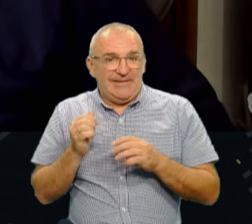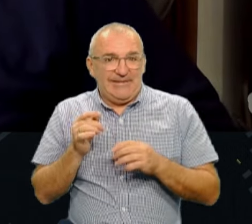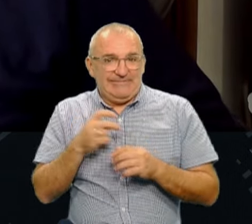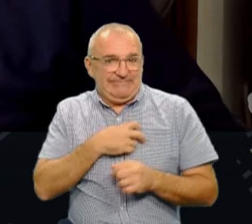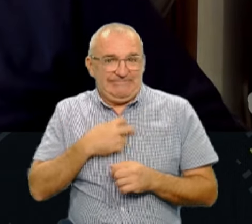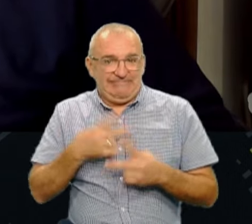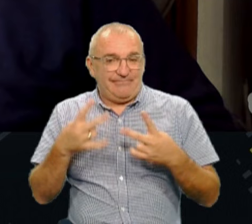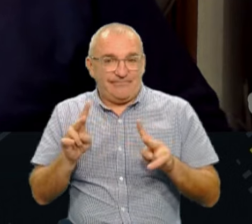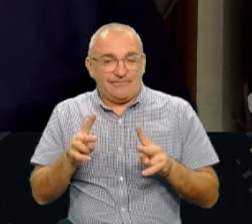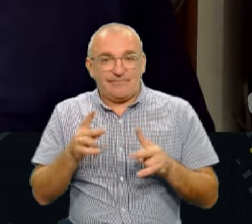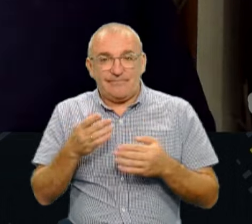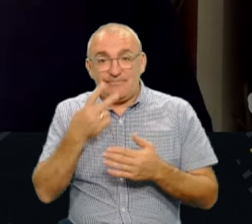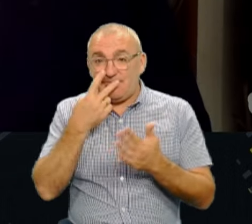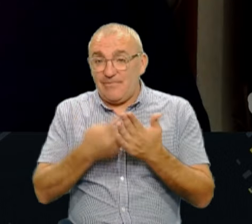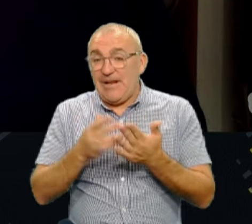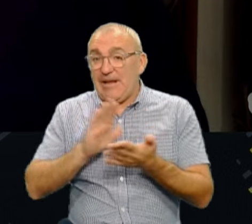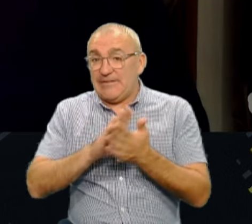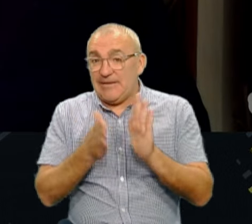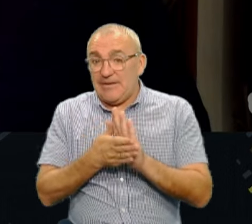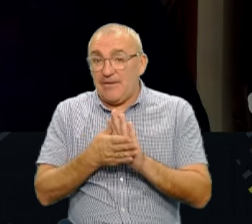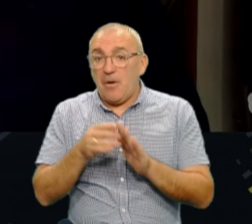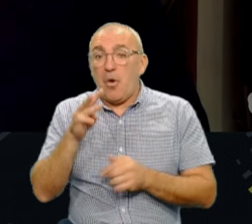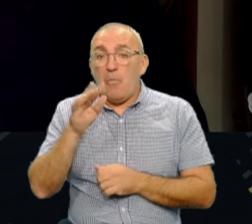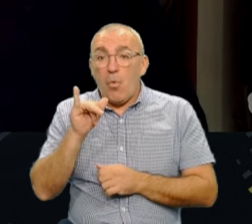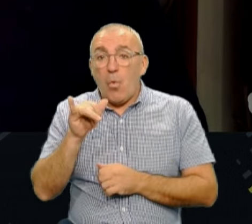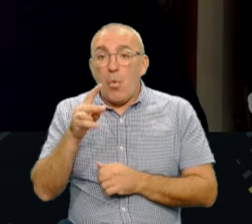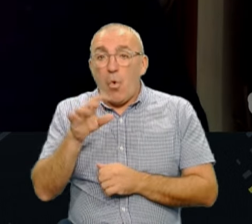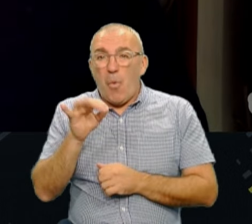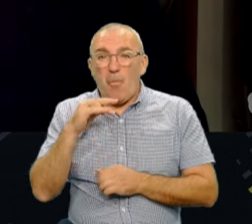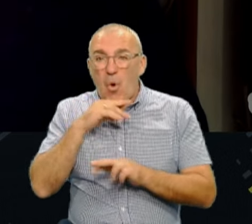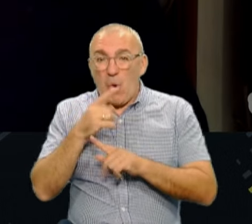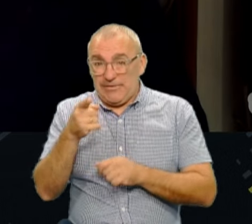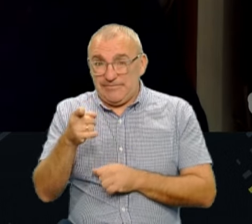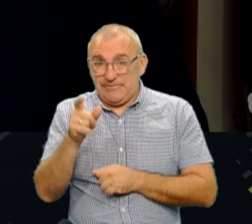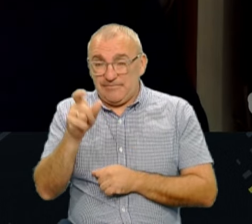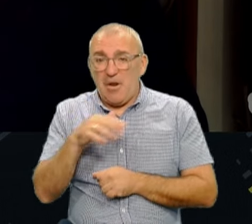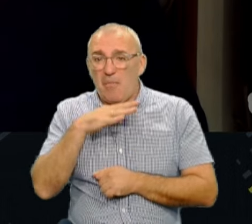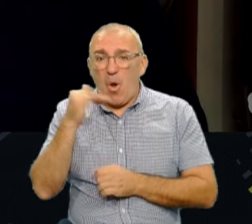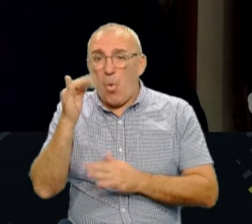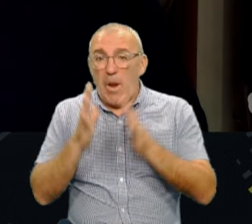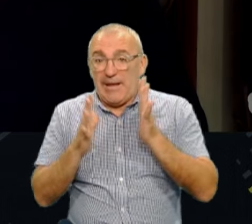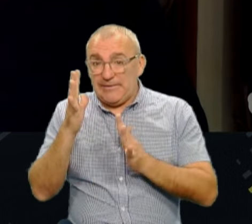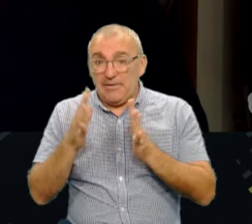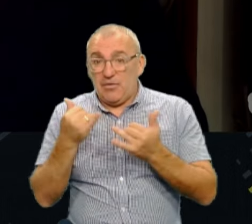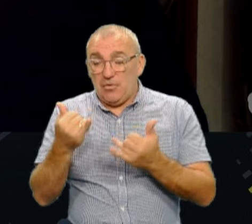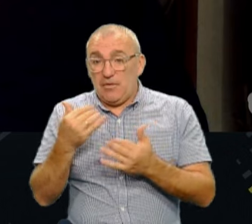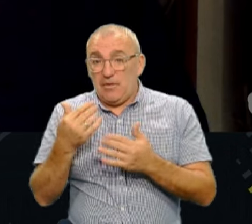Ну, дивіться, ситуація зараз така з мухомором, що їх багато в лісі. І зараз якась посід